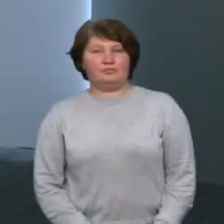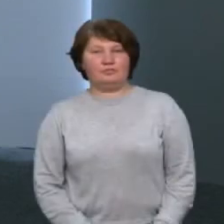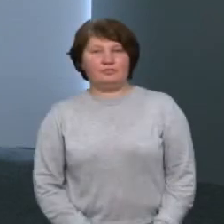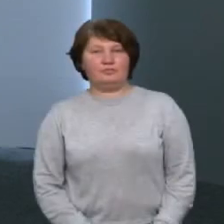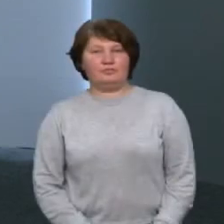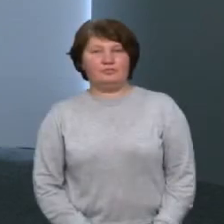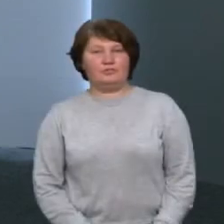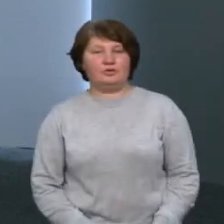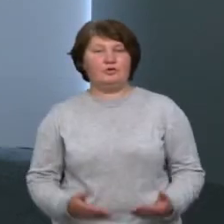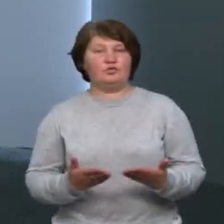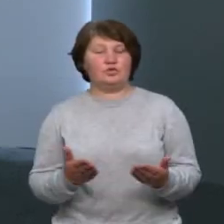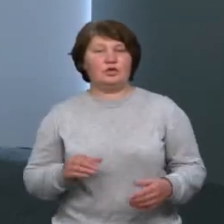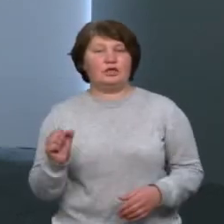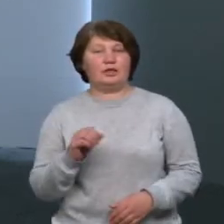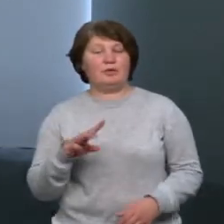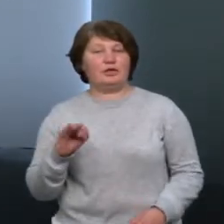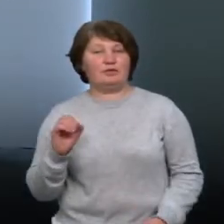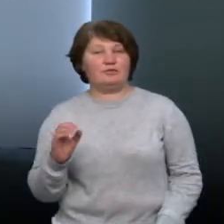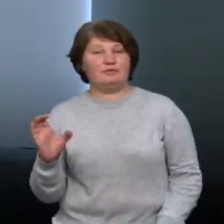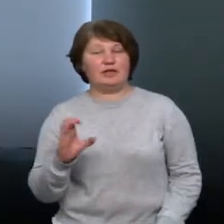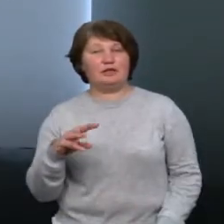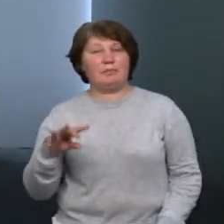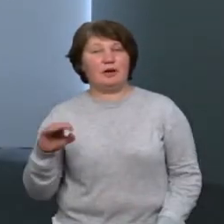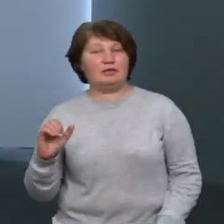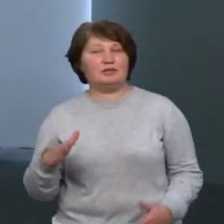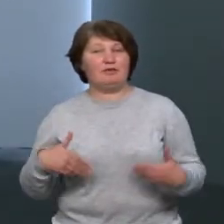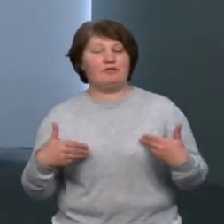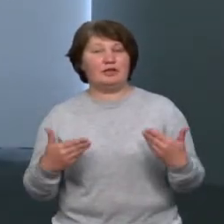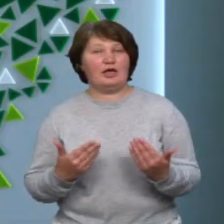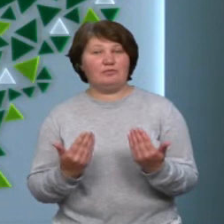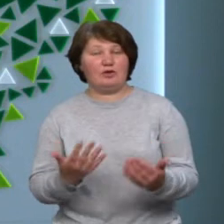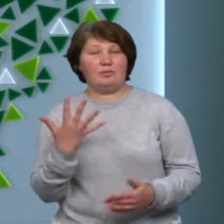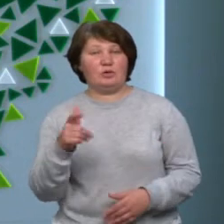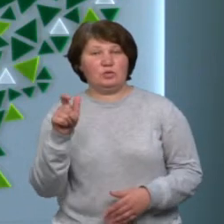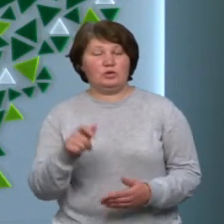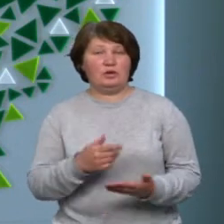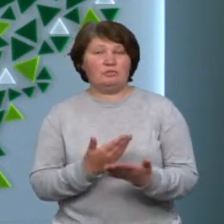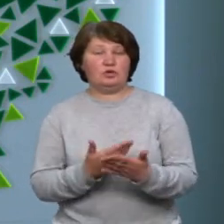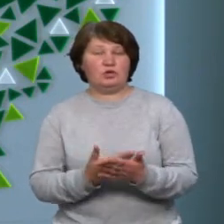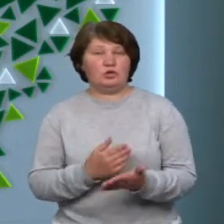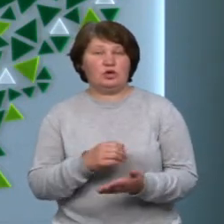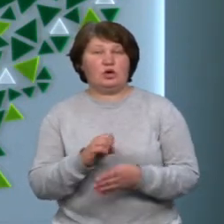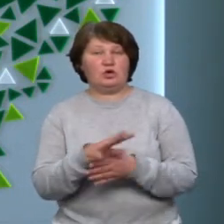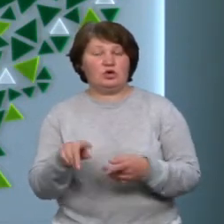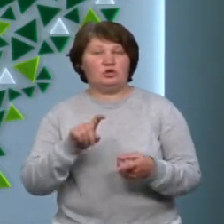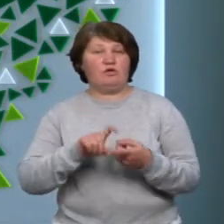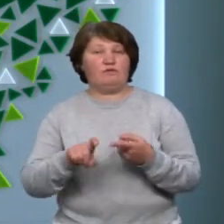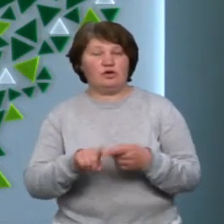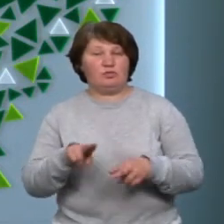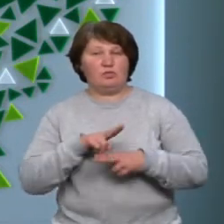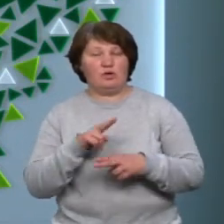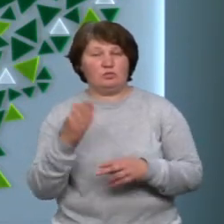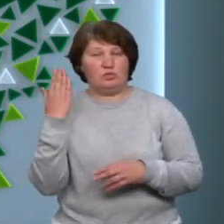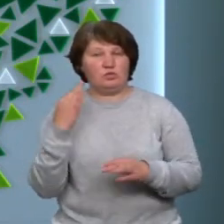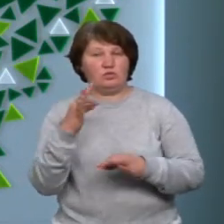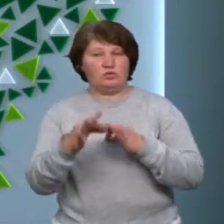Студія Андрій Паньків та Світлана Магас. Вітаємо вас. П'ять людей з підозрою на коронавірус померли упродовж минулої доби в Івано